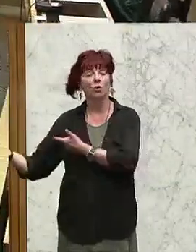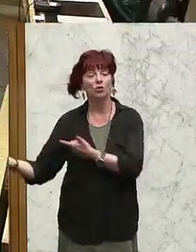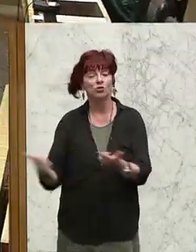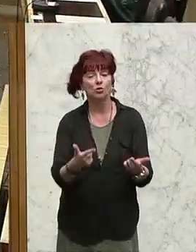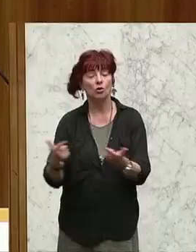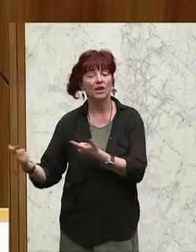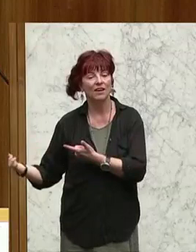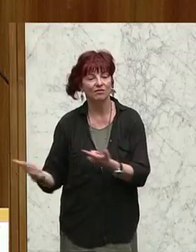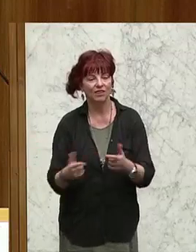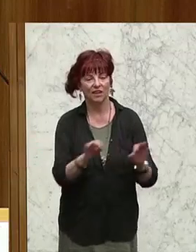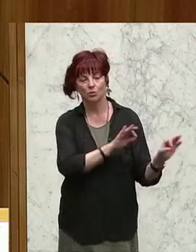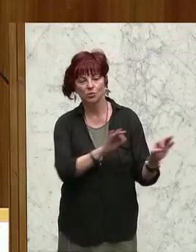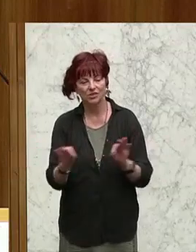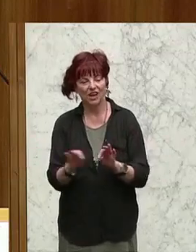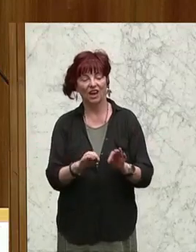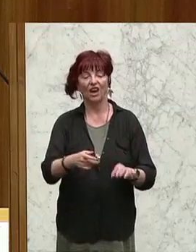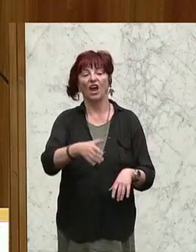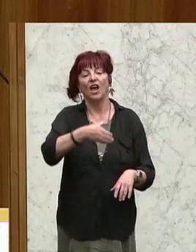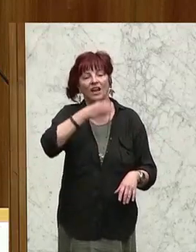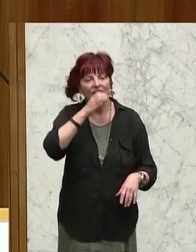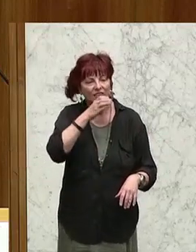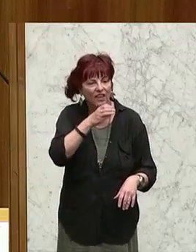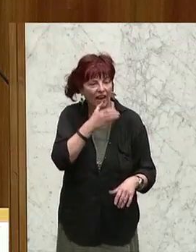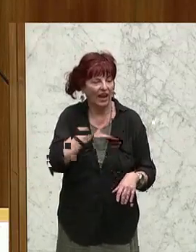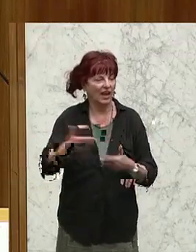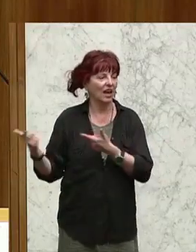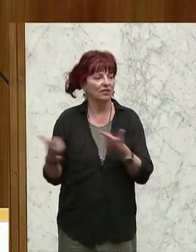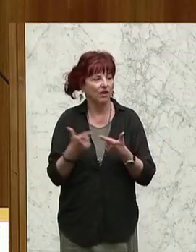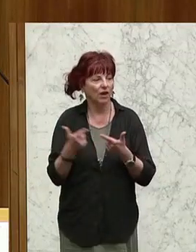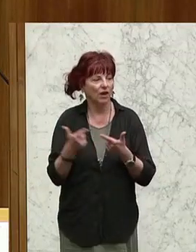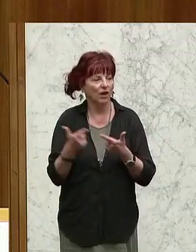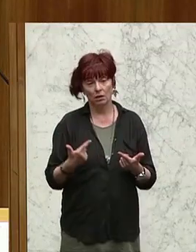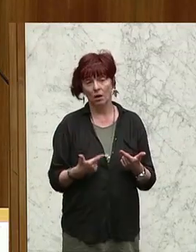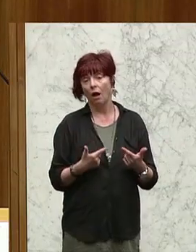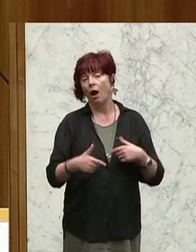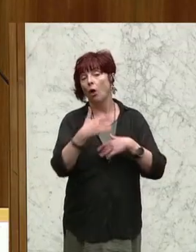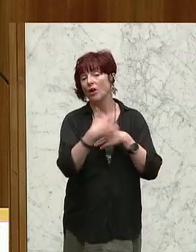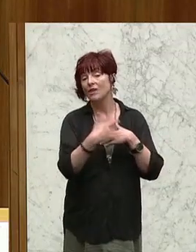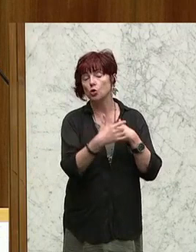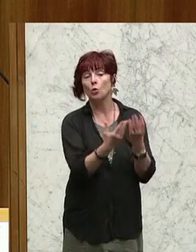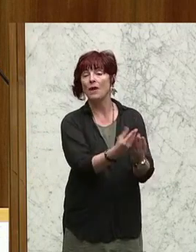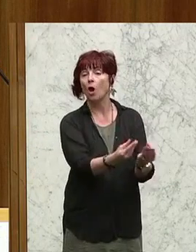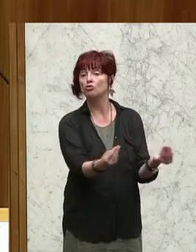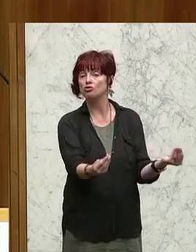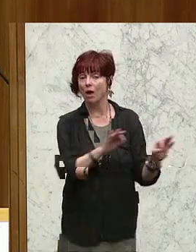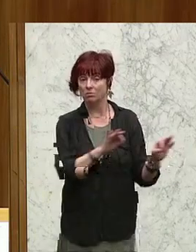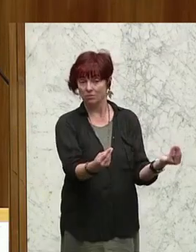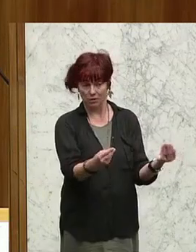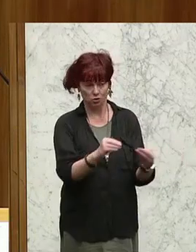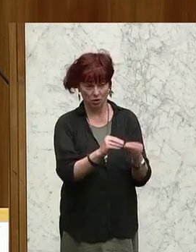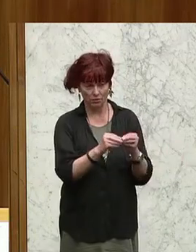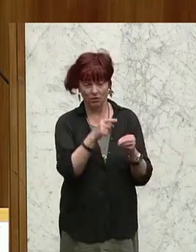Getränkelieferanten, haben Gastronomieausstatter, ein ganzer Rattenschwanz an Problemen, der nachfolgt. Und der weder das